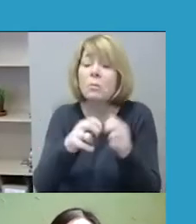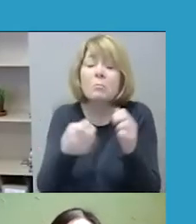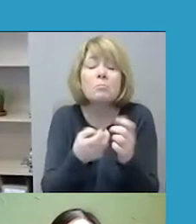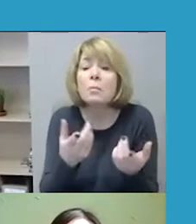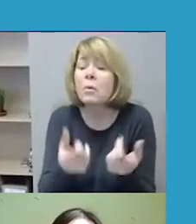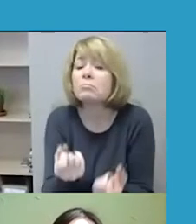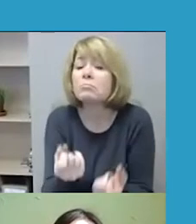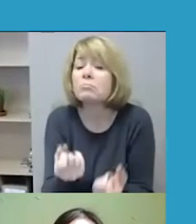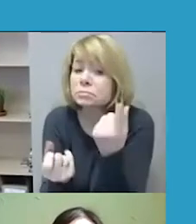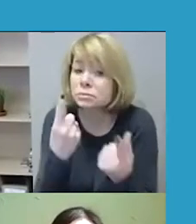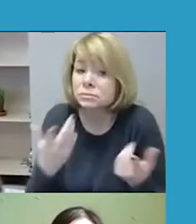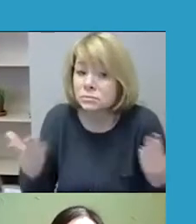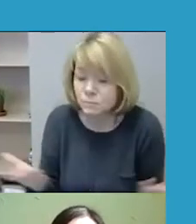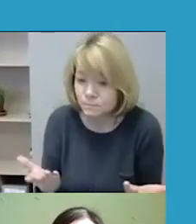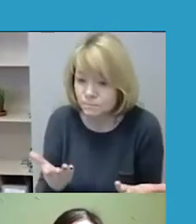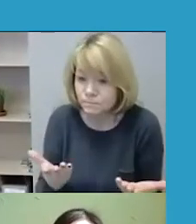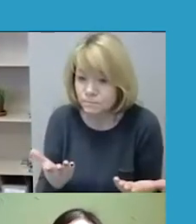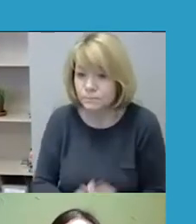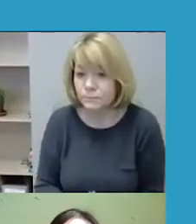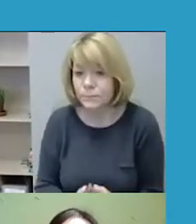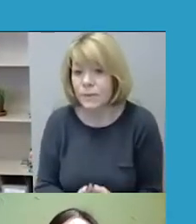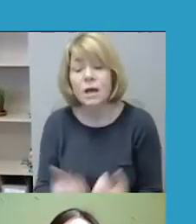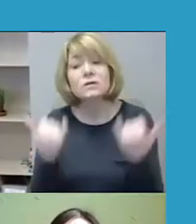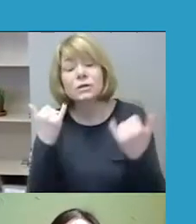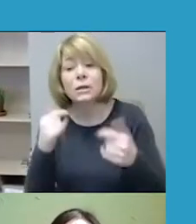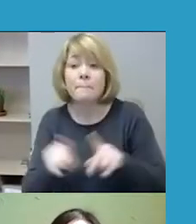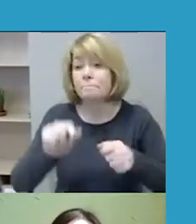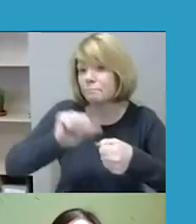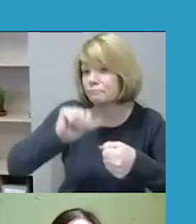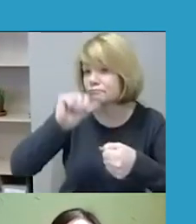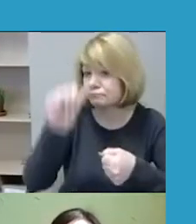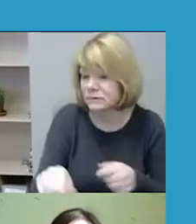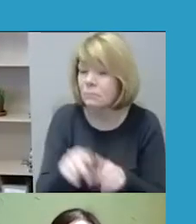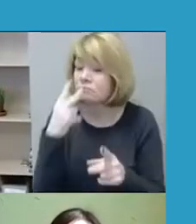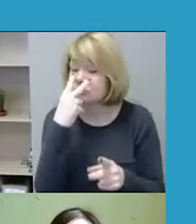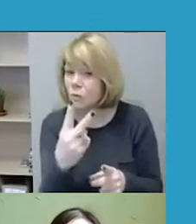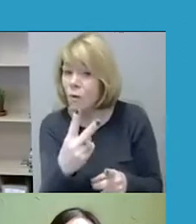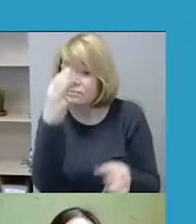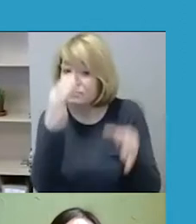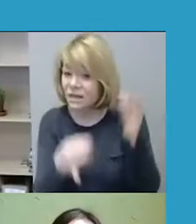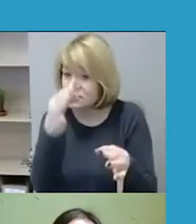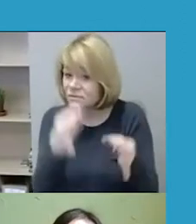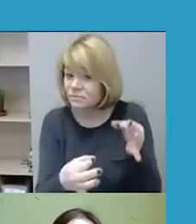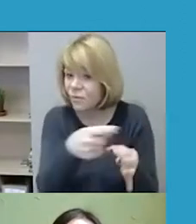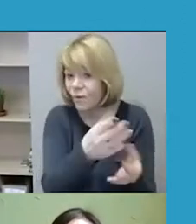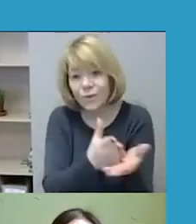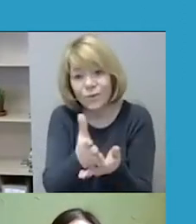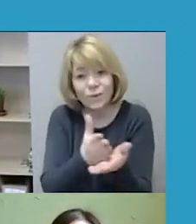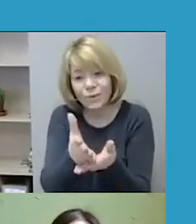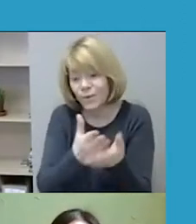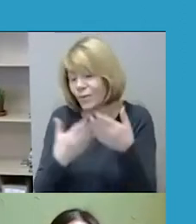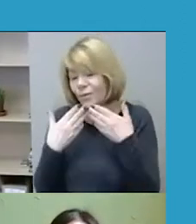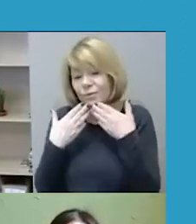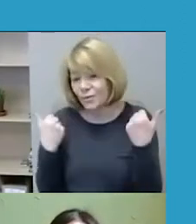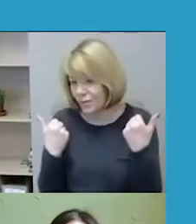Tai šiandien išskiriame tai, kad yra teismų praktikos stygius. Palyginti su nepykantos